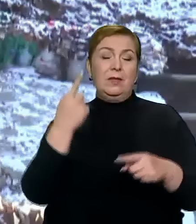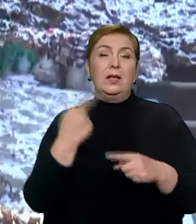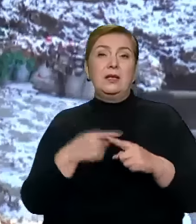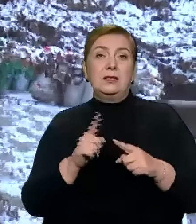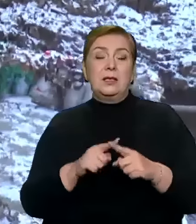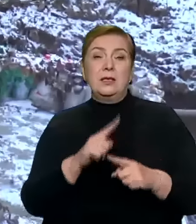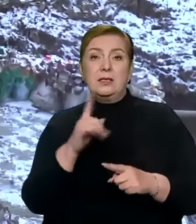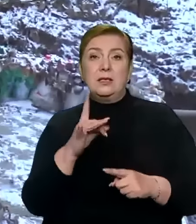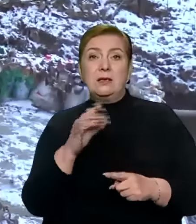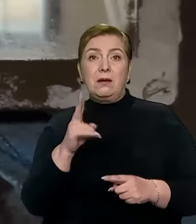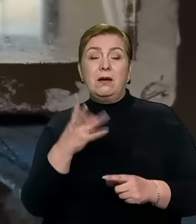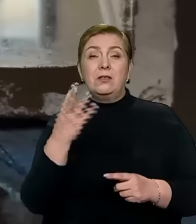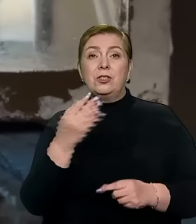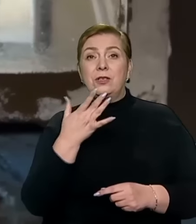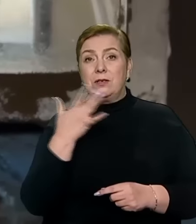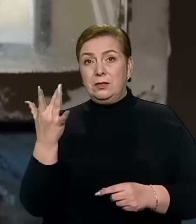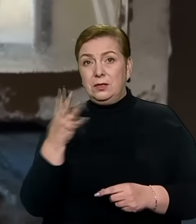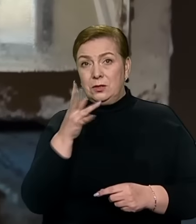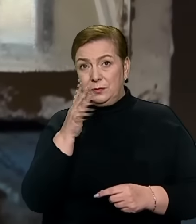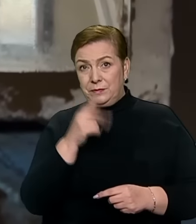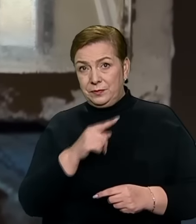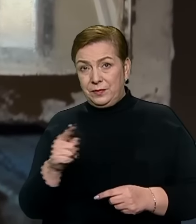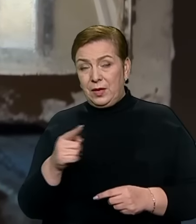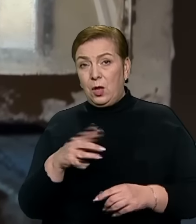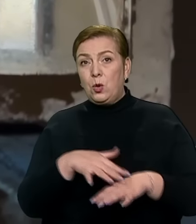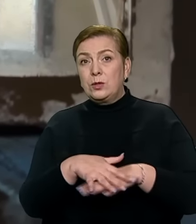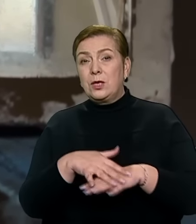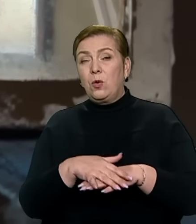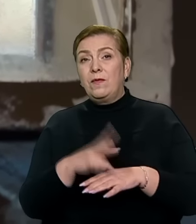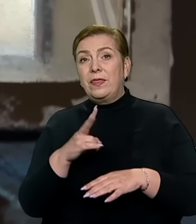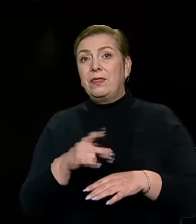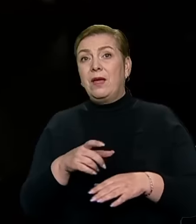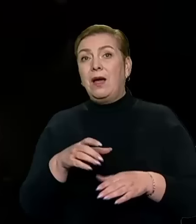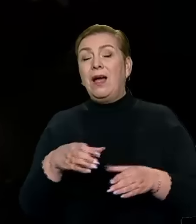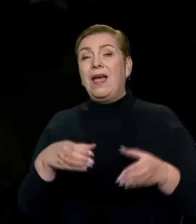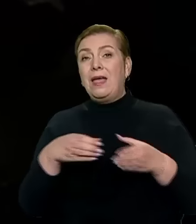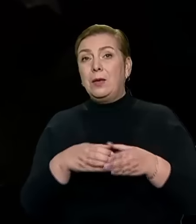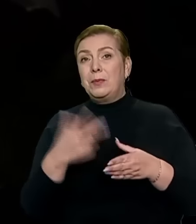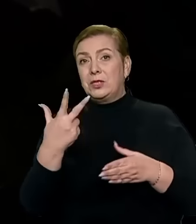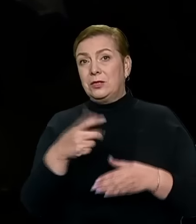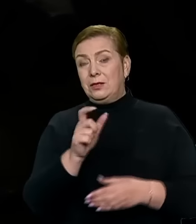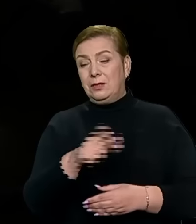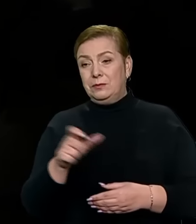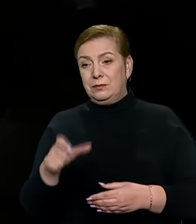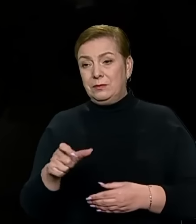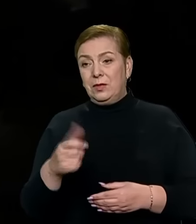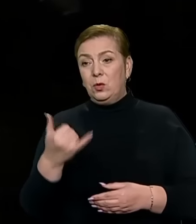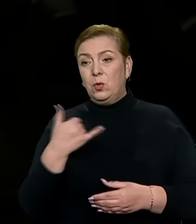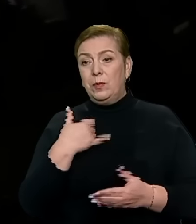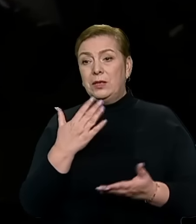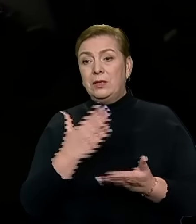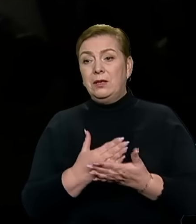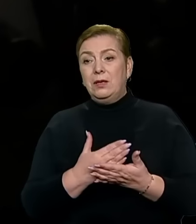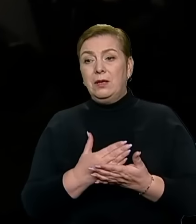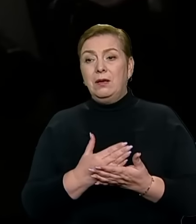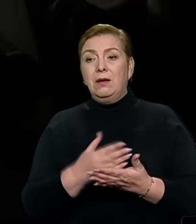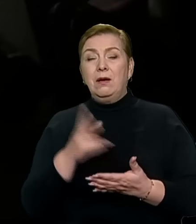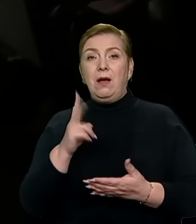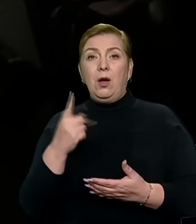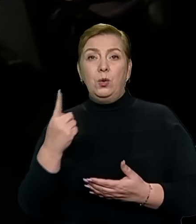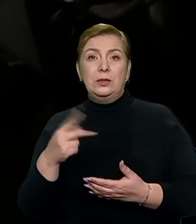комплекс часів Радянського Союзу розрахований на екіпаж трьох людей. У мене є, так сказать, ПО-1 і ПО-2.